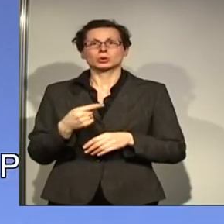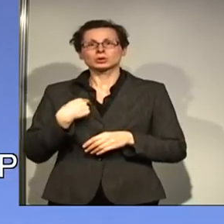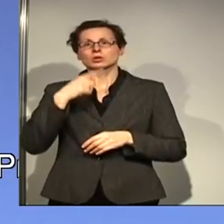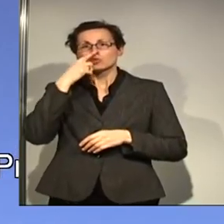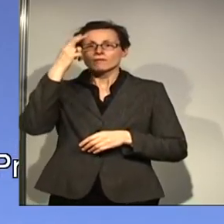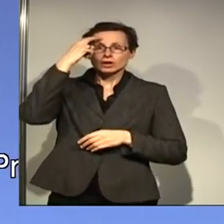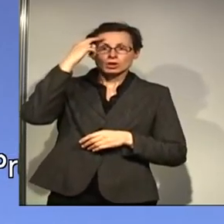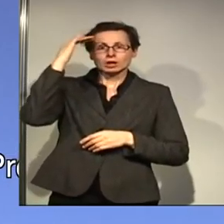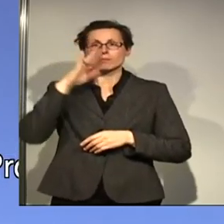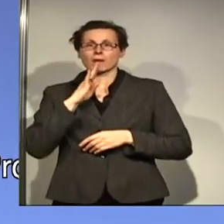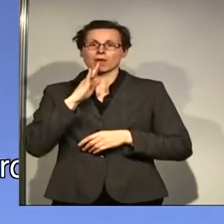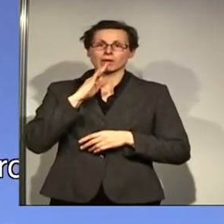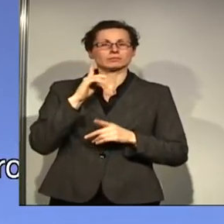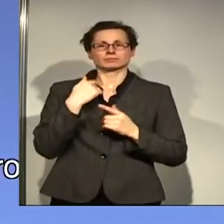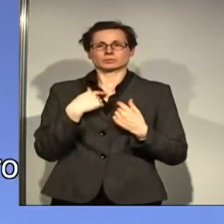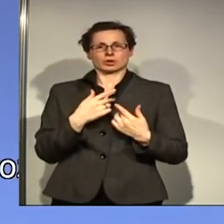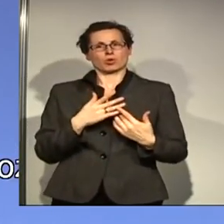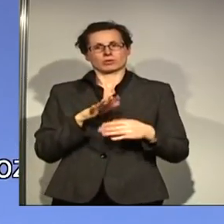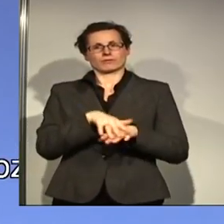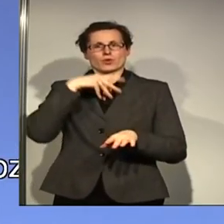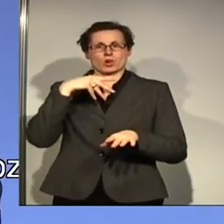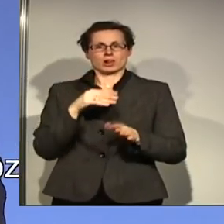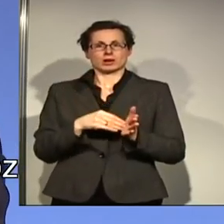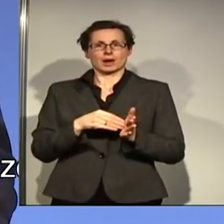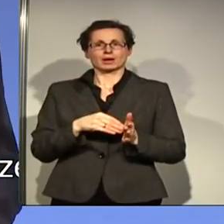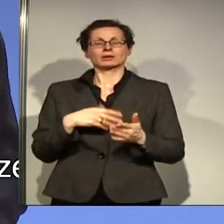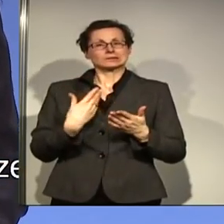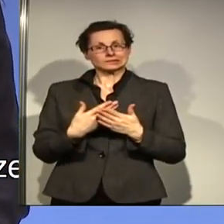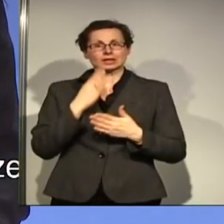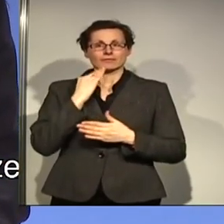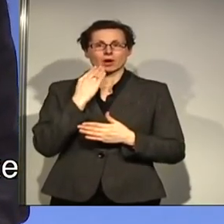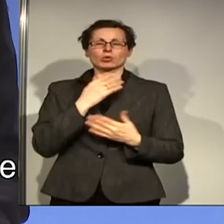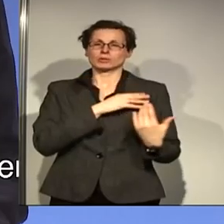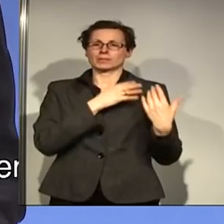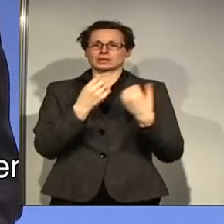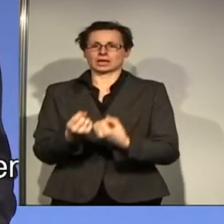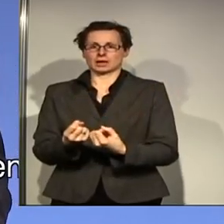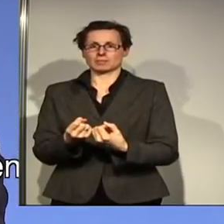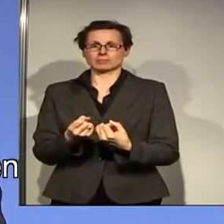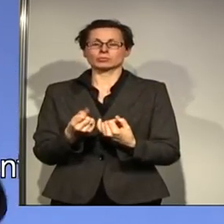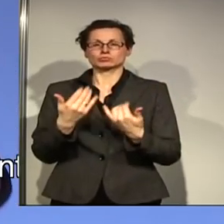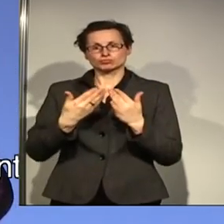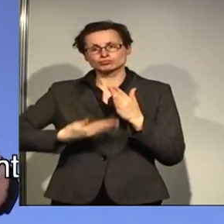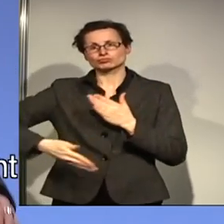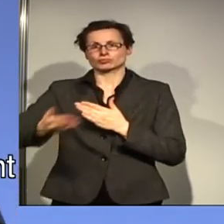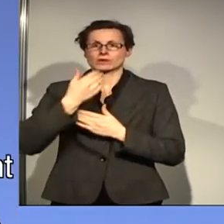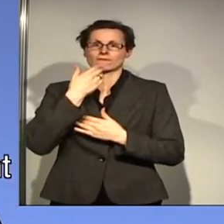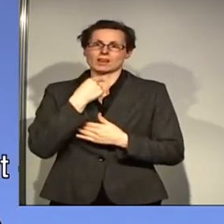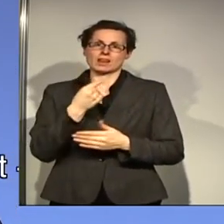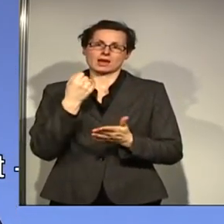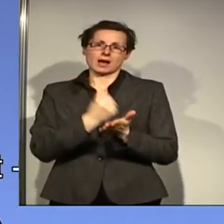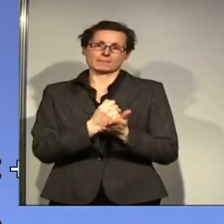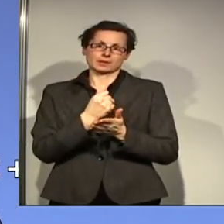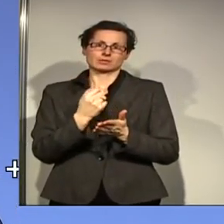versperrt. Und diese Erfahrung, liebe Genossinnen und Genossen, die möchte ich mitbringen, an die möchte sich anknüpfen und ich sehe für mich als